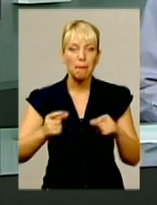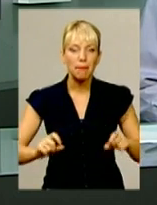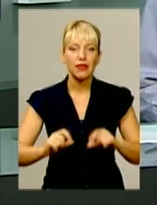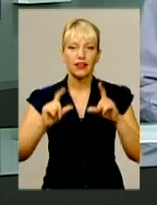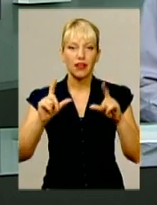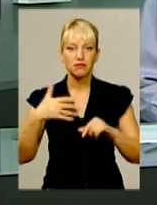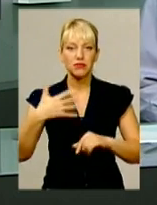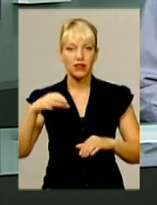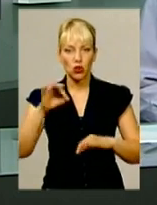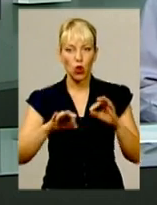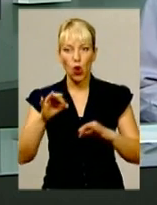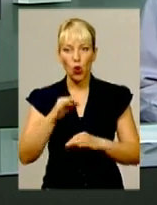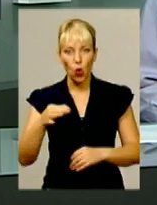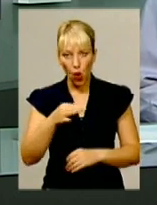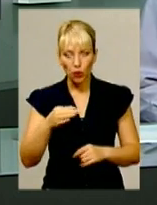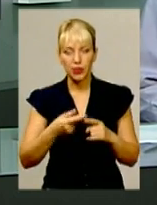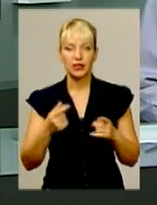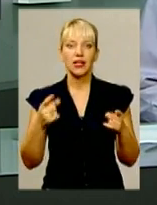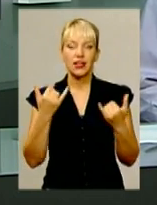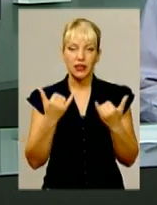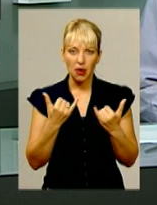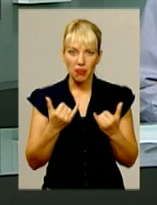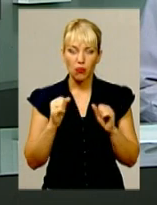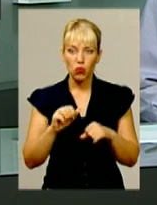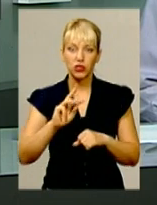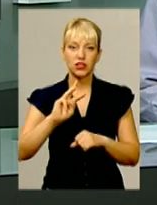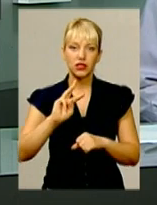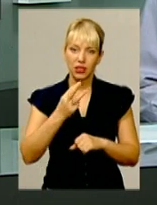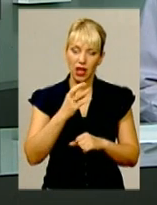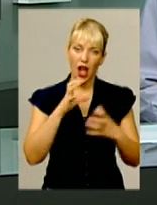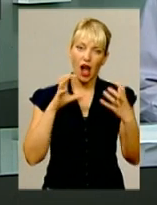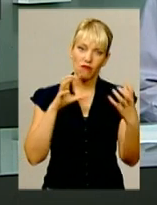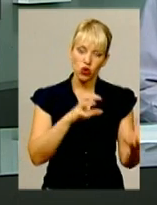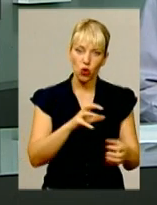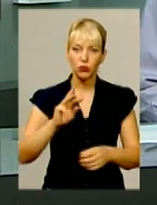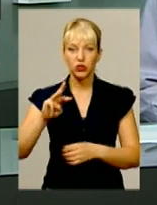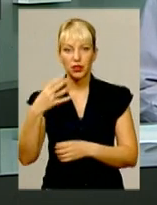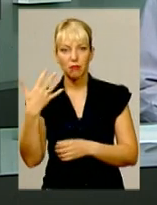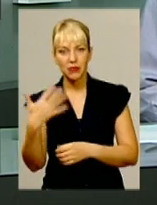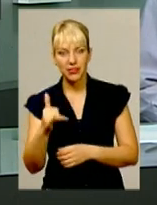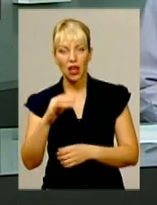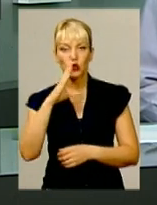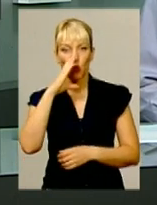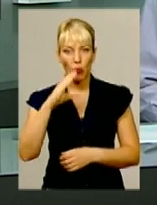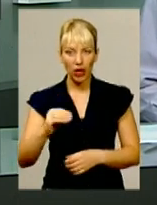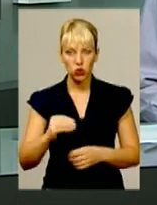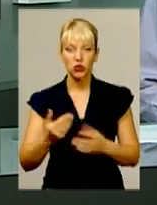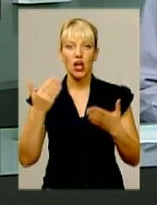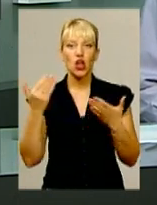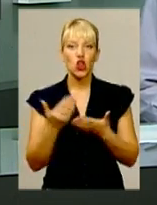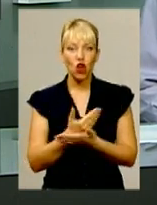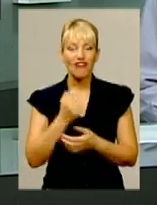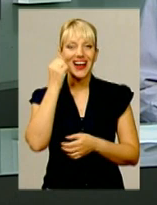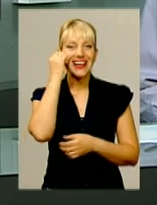копійок. Відтепер жителі Хмельницького можуть проїхатись за 3 гривні в автобусах та 3,50 у маршрутках. Нова стара